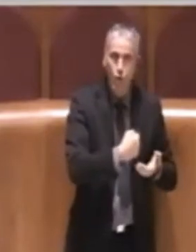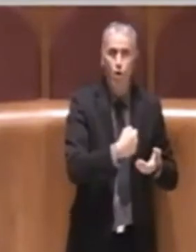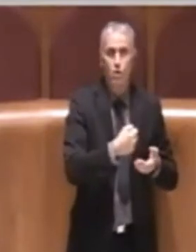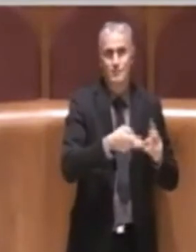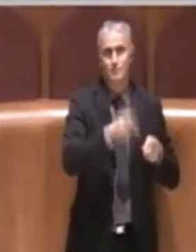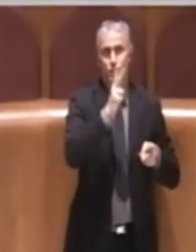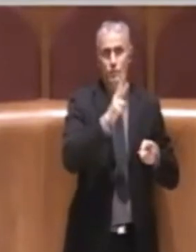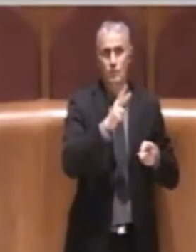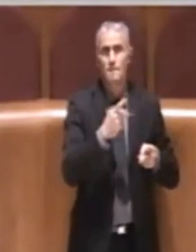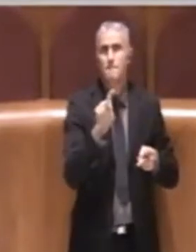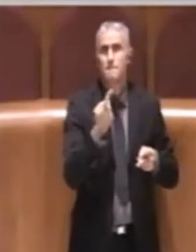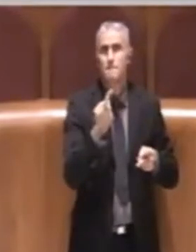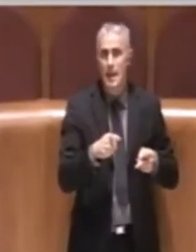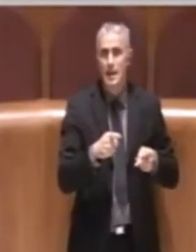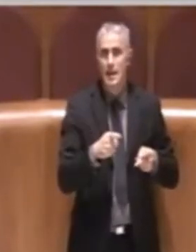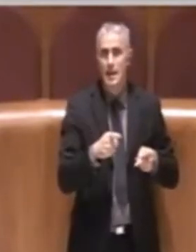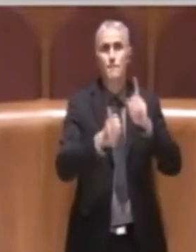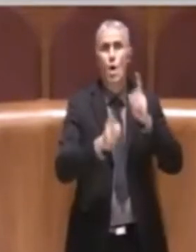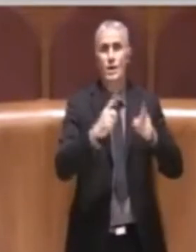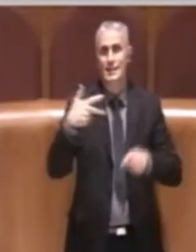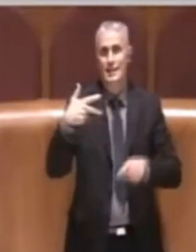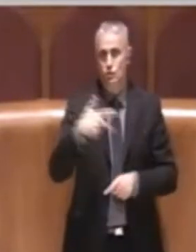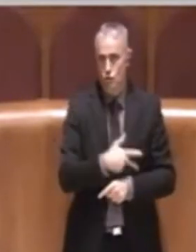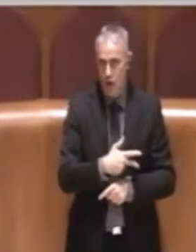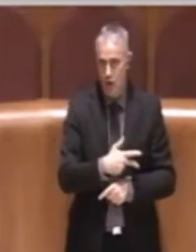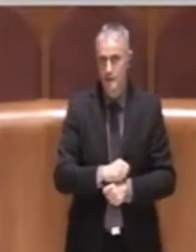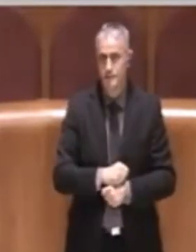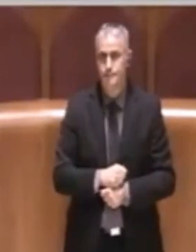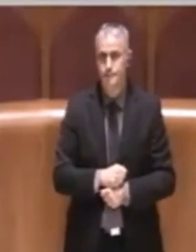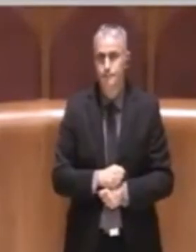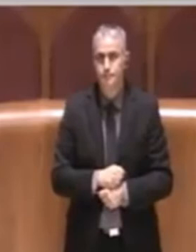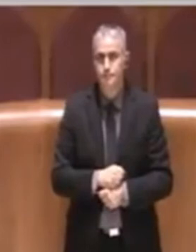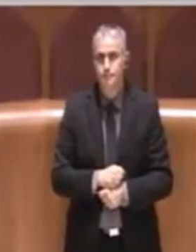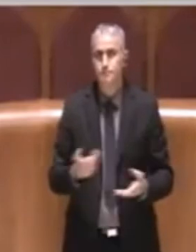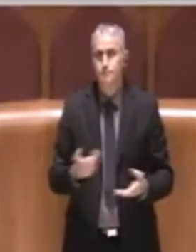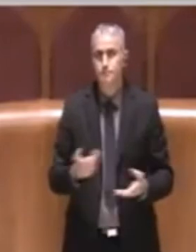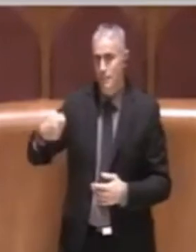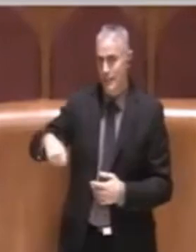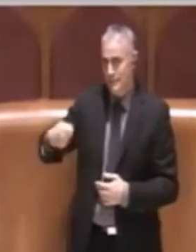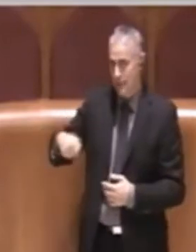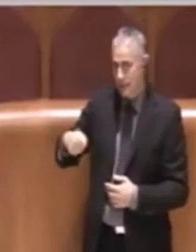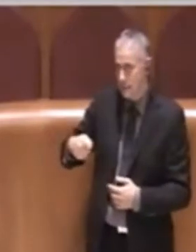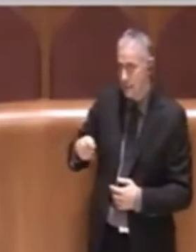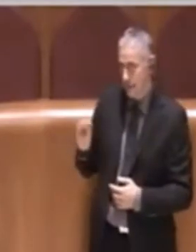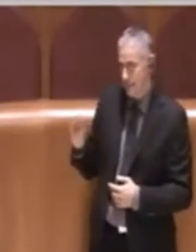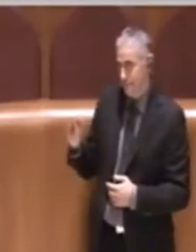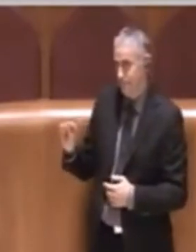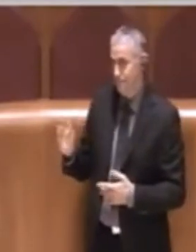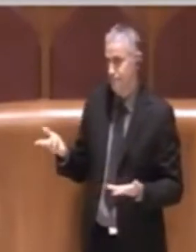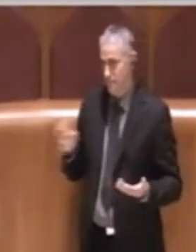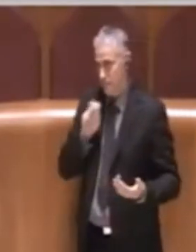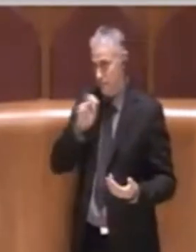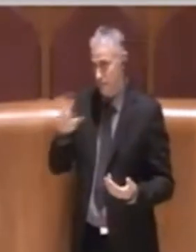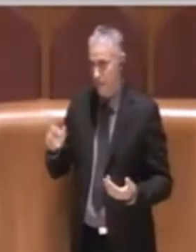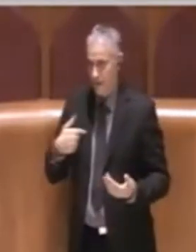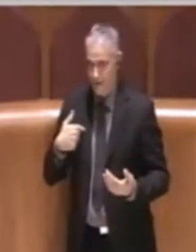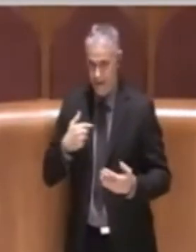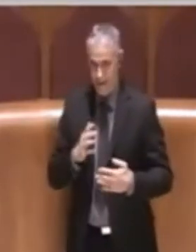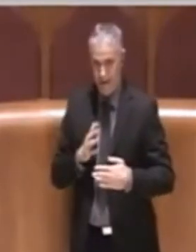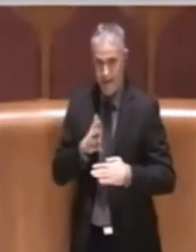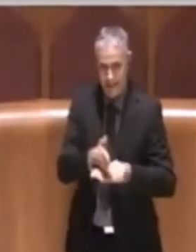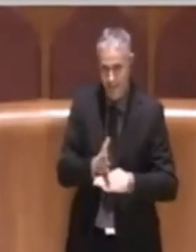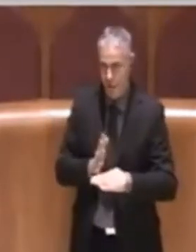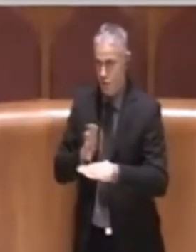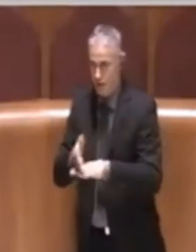fondi nell'ambito delle politiche sociali. E quindi, Presidente, questi interventi, questi